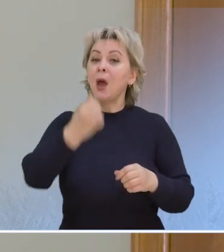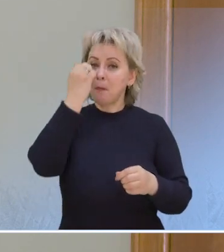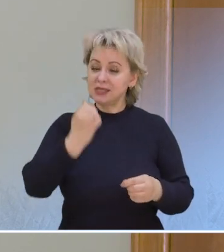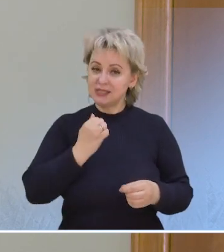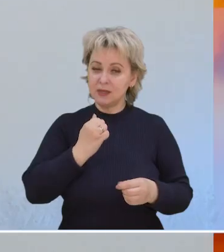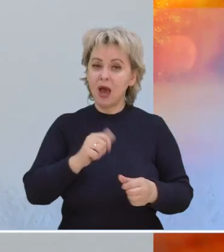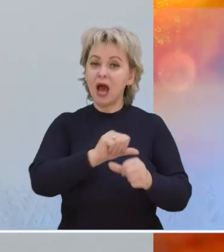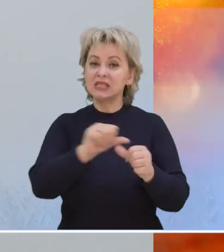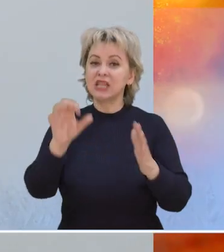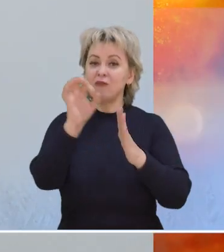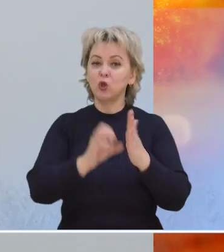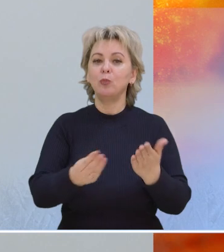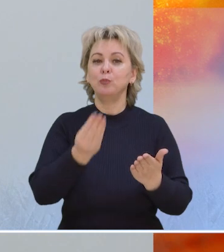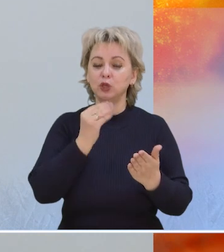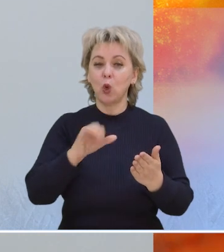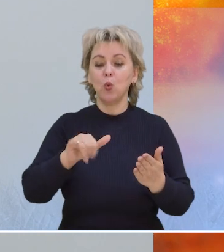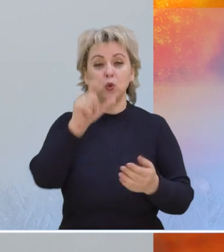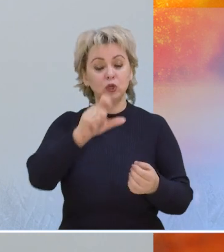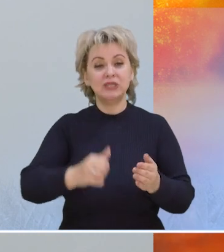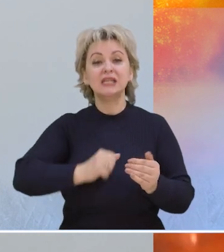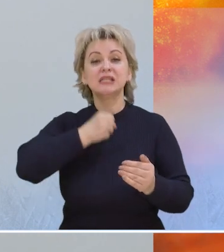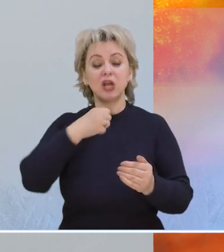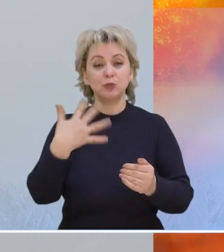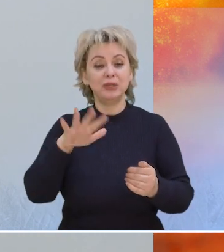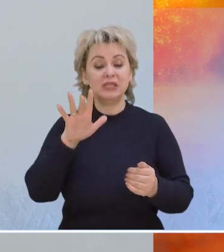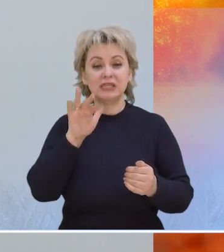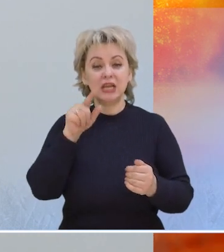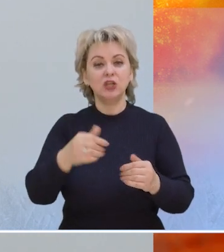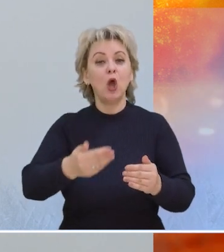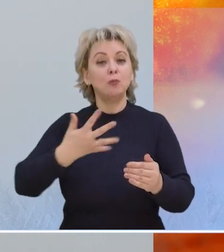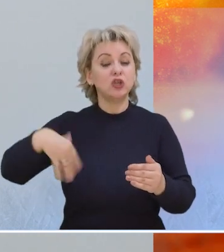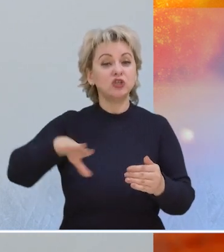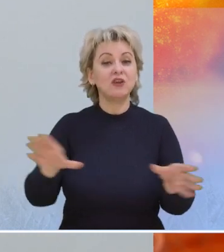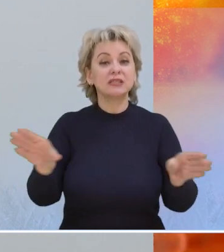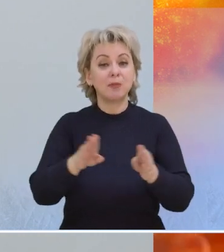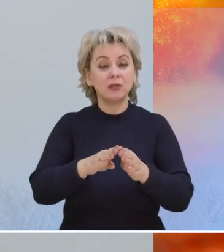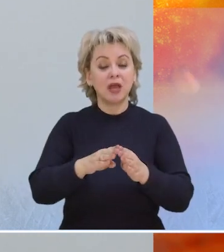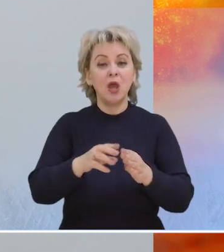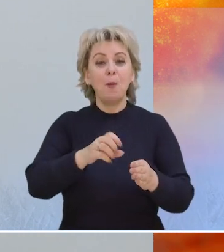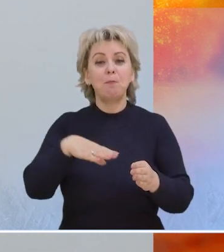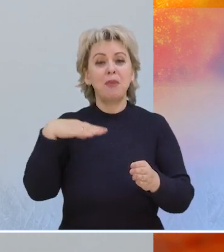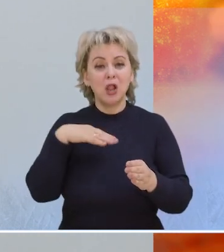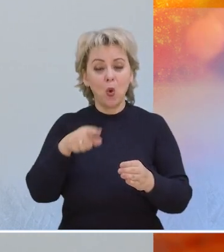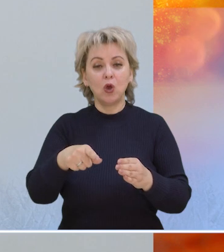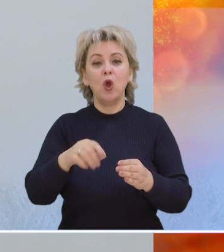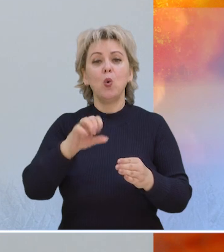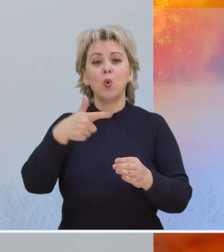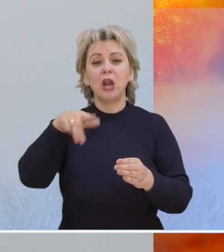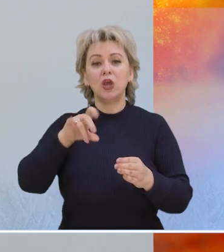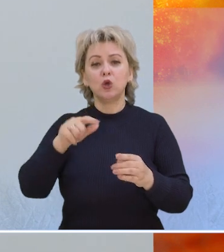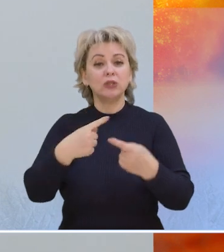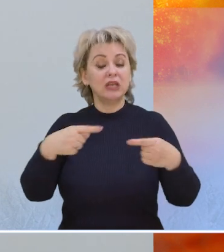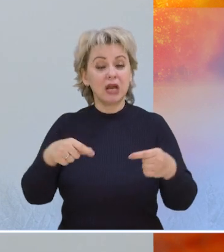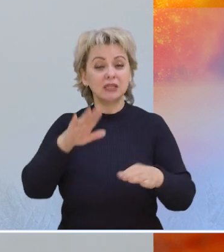Спасибо. Основные принципы питания у людей старше 50 лет – это, прежде всего, сбалансированность по белкам, жирам, углеводам.